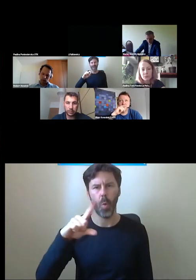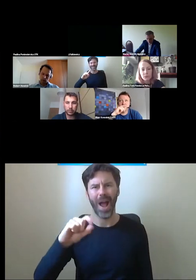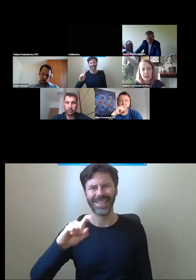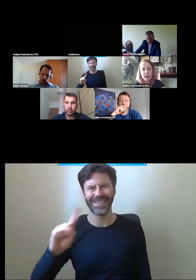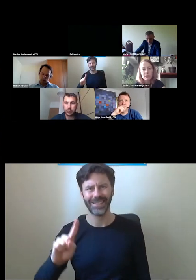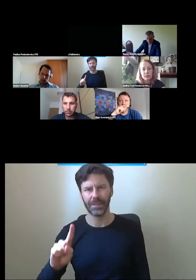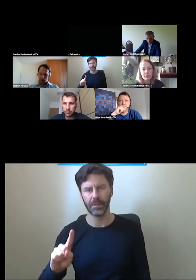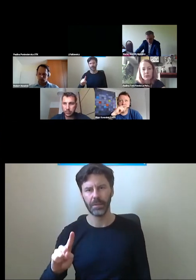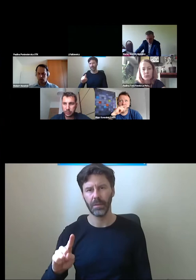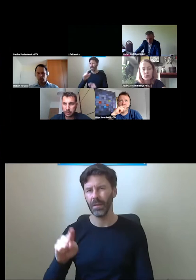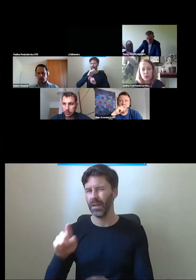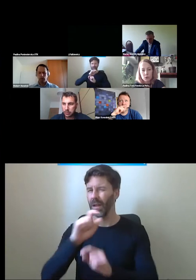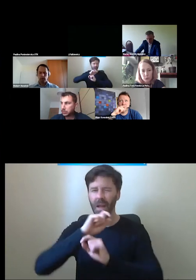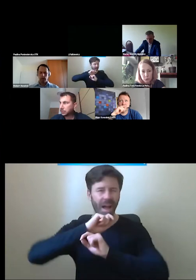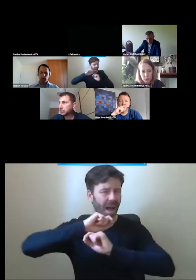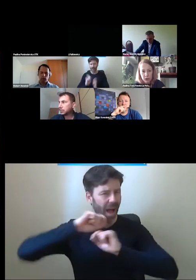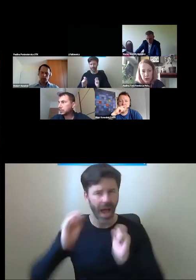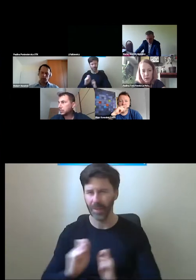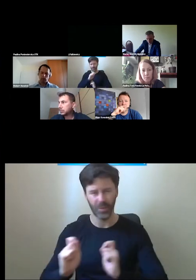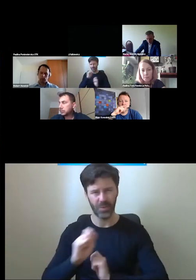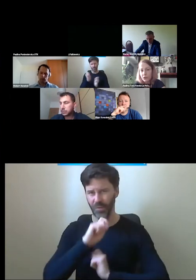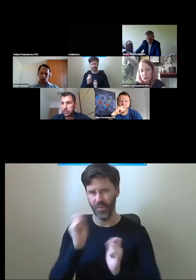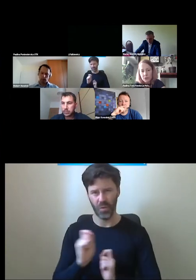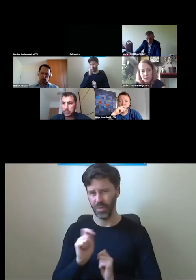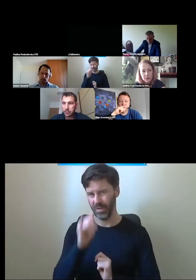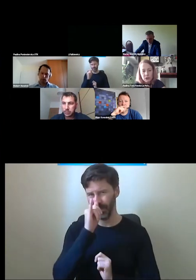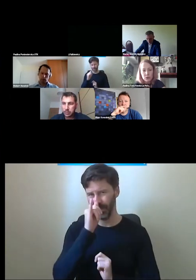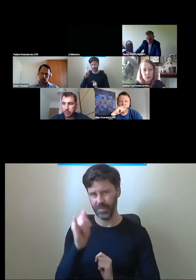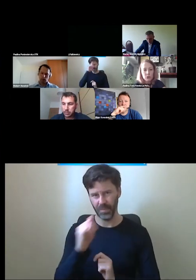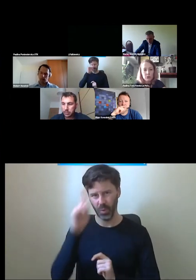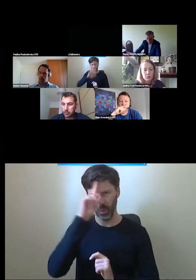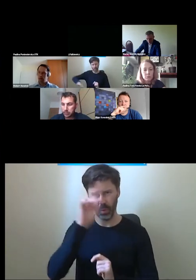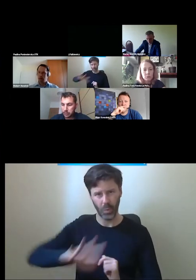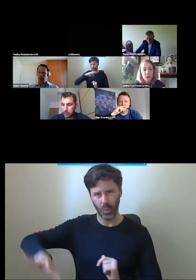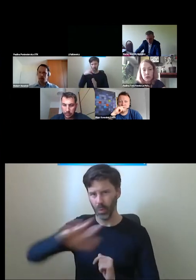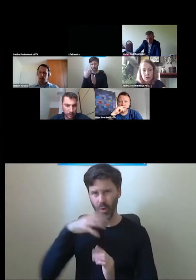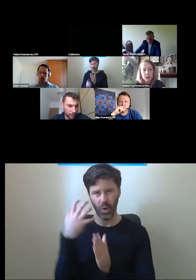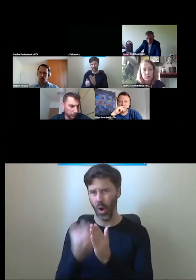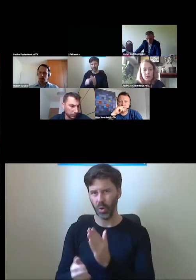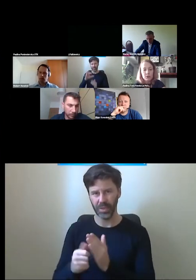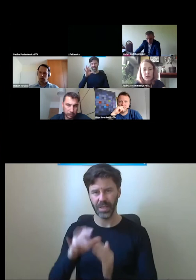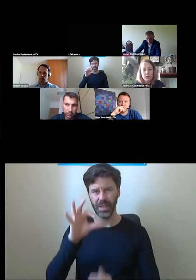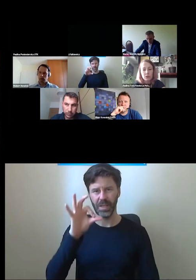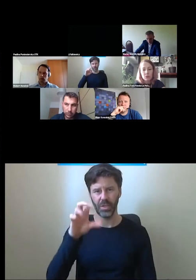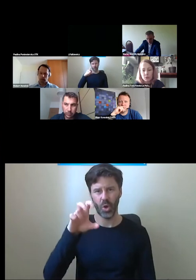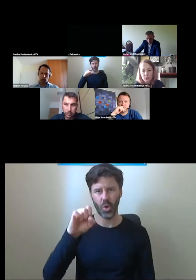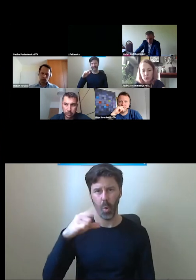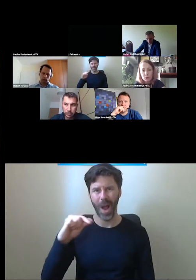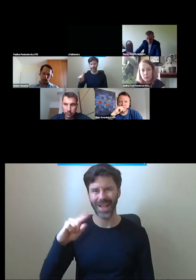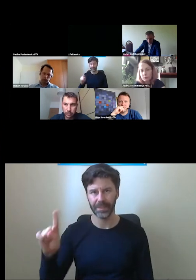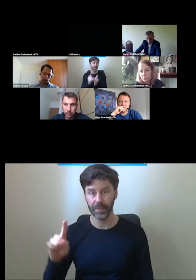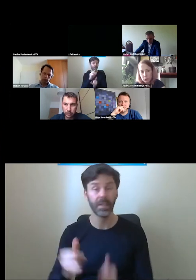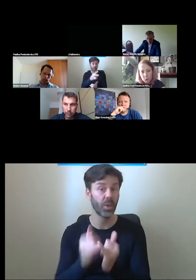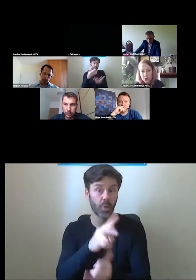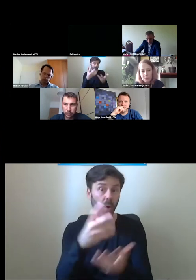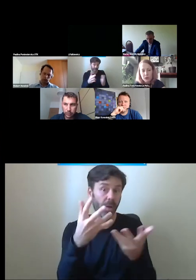nieakceptowalne w użyteczności publicznej. Natomiast jeżeli ktoś ma ochotę mieć coś takiego u siebie w domu,